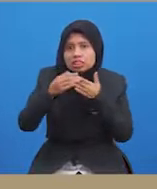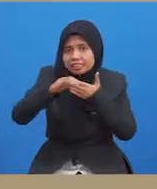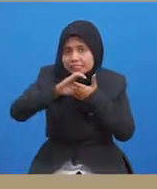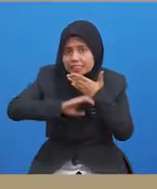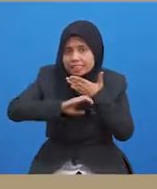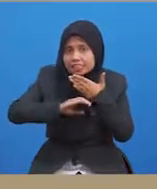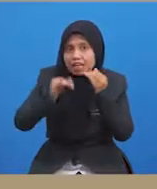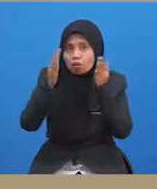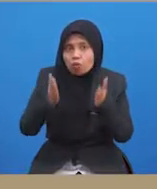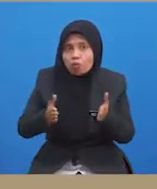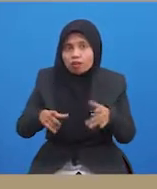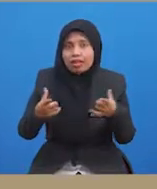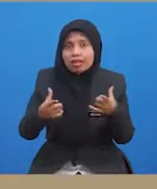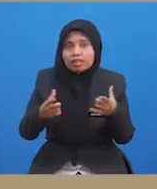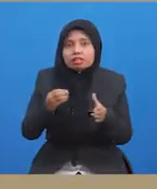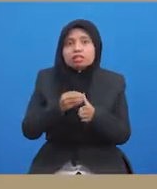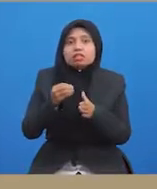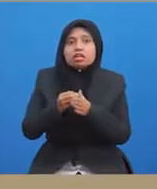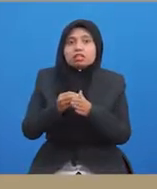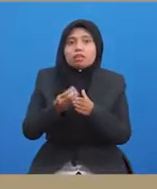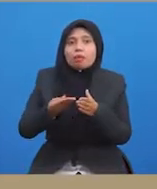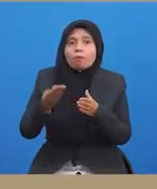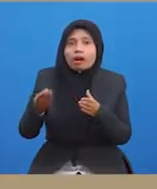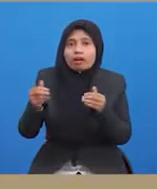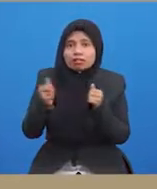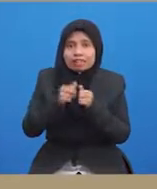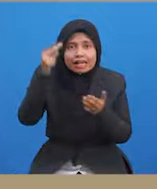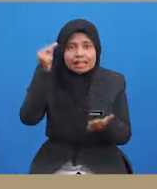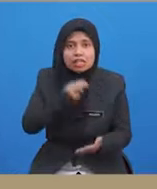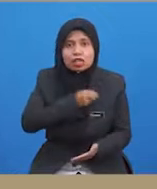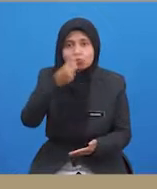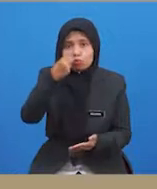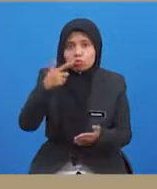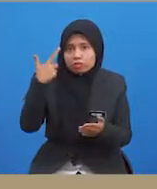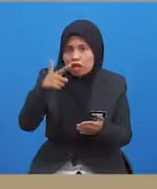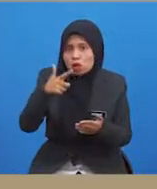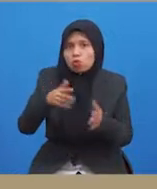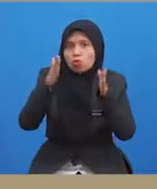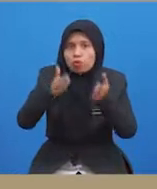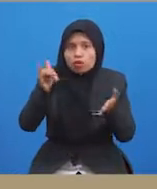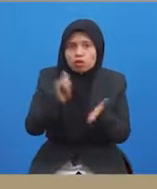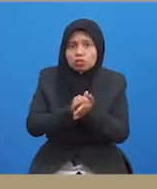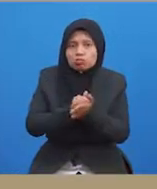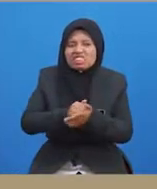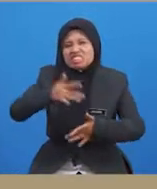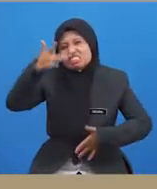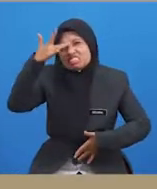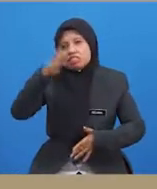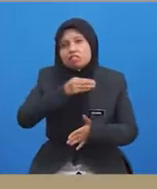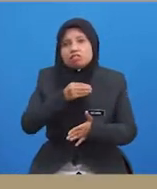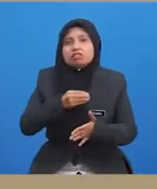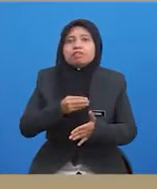individu lain ataupun objek serta dengan niat untuk melihat individu tersebut mengalami kesakitan dan